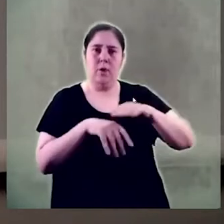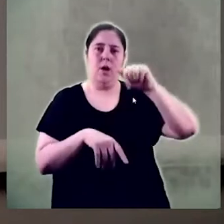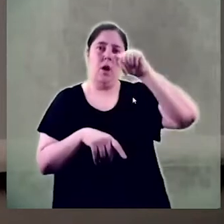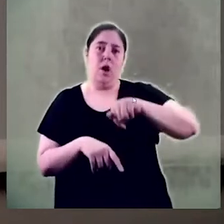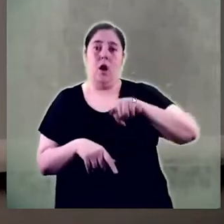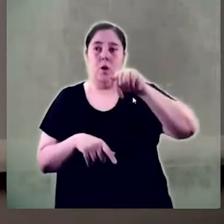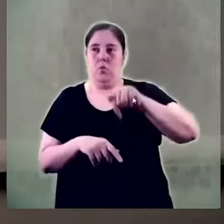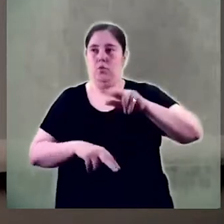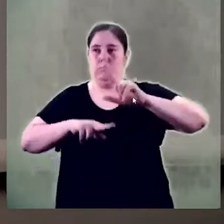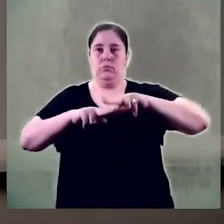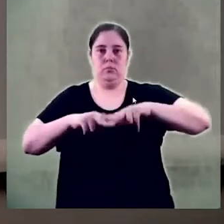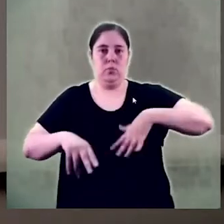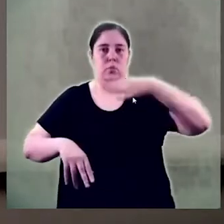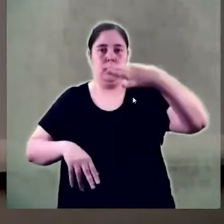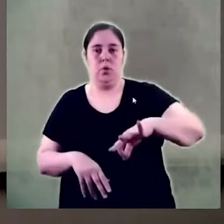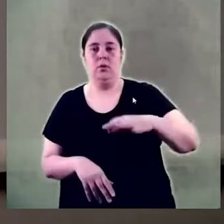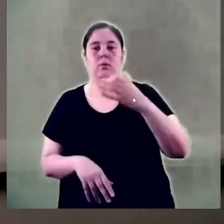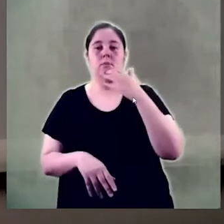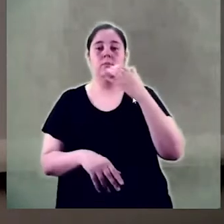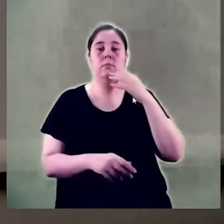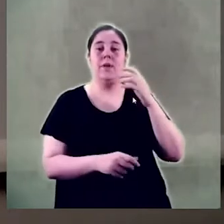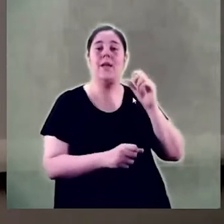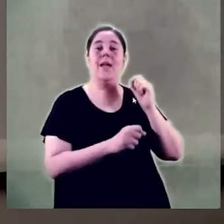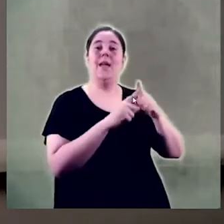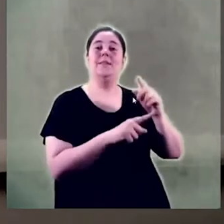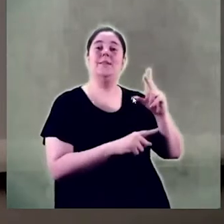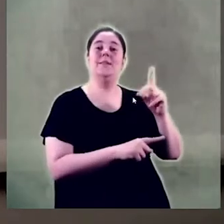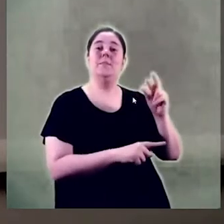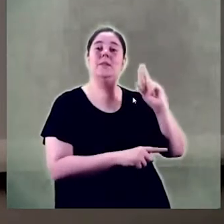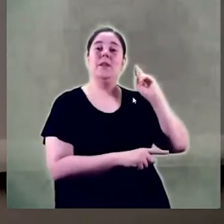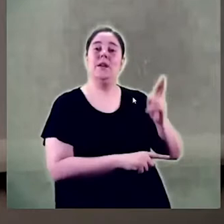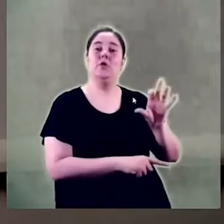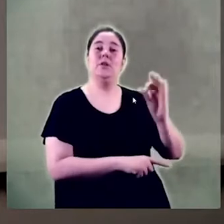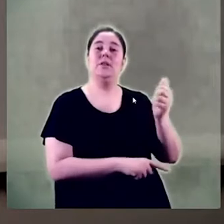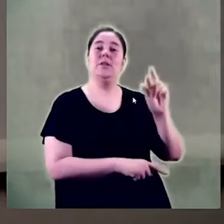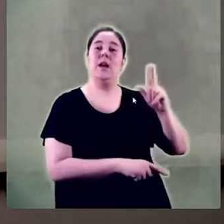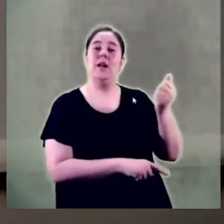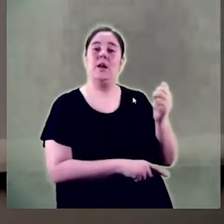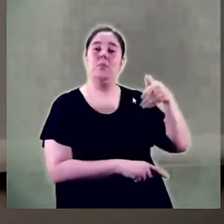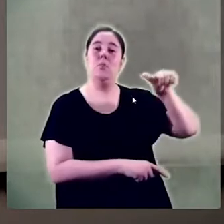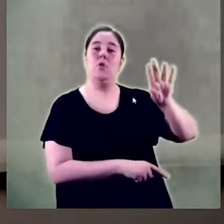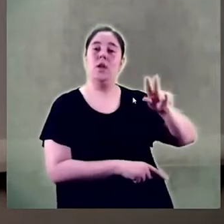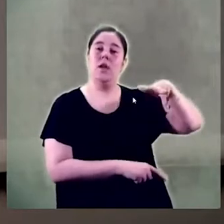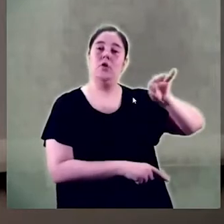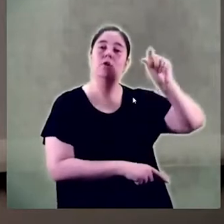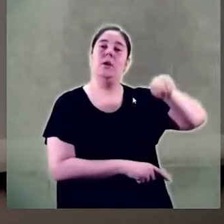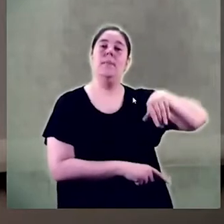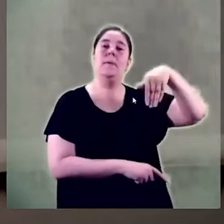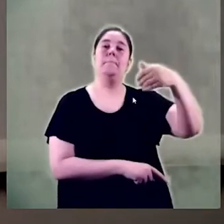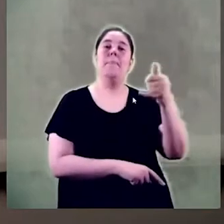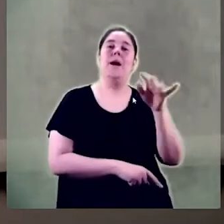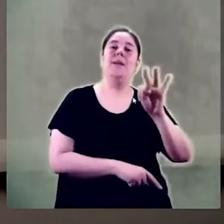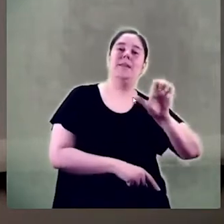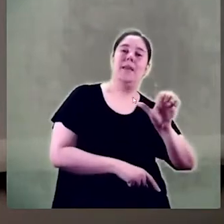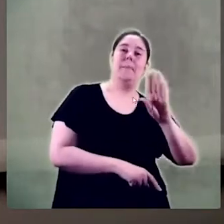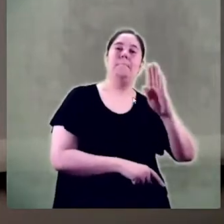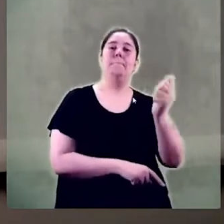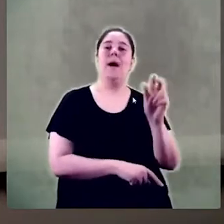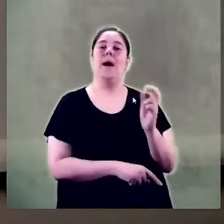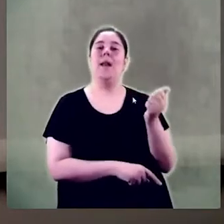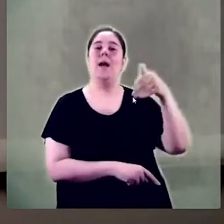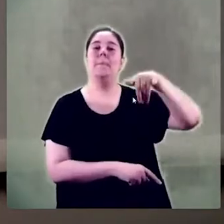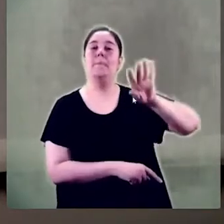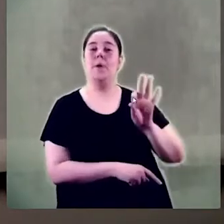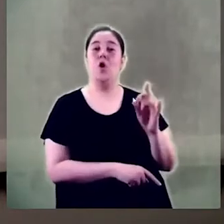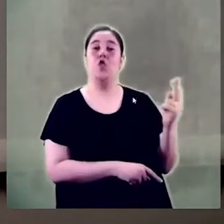refereixo a l'anterior vicerrectora, la Sara Moreno, i també a la Maite Paramio, que van